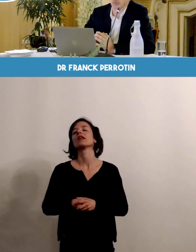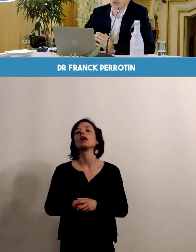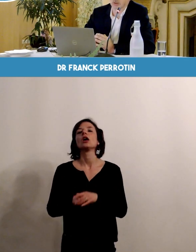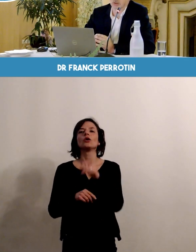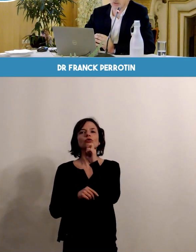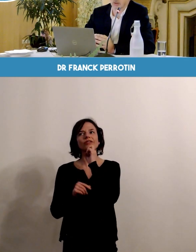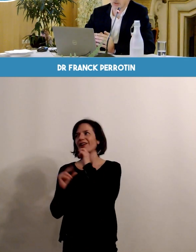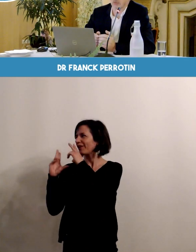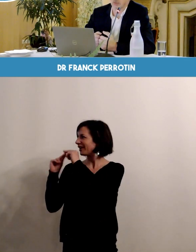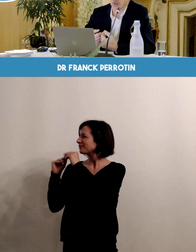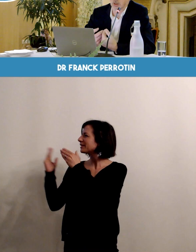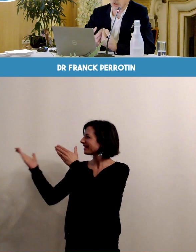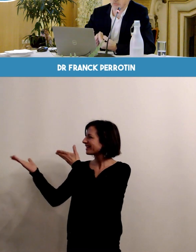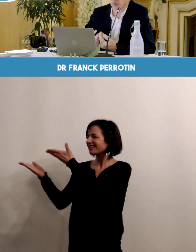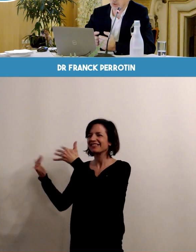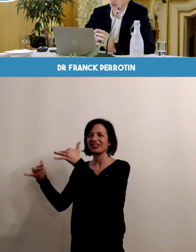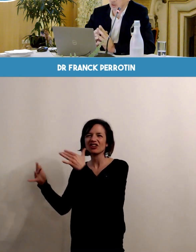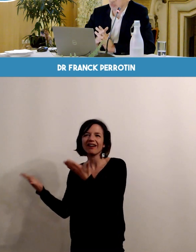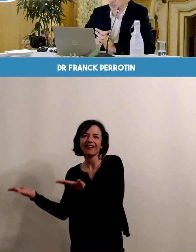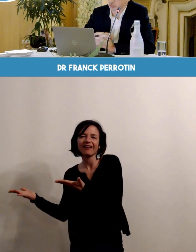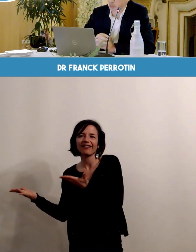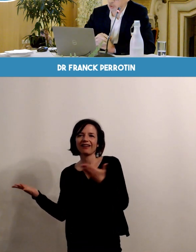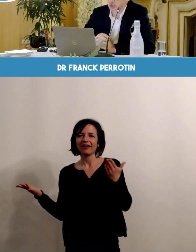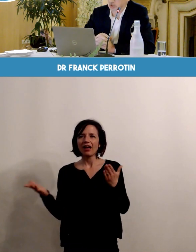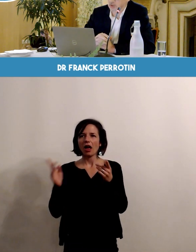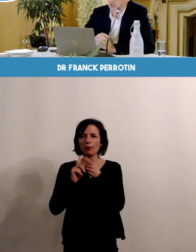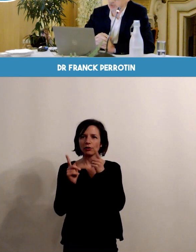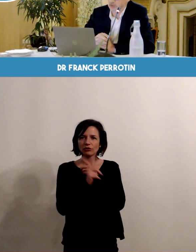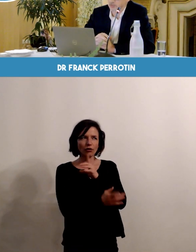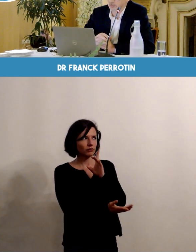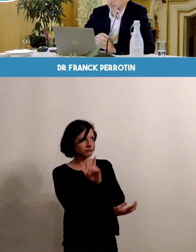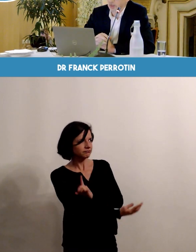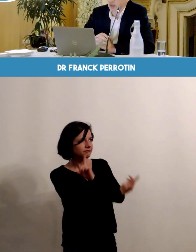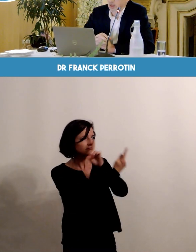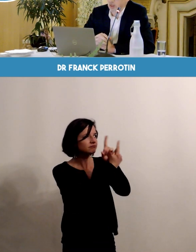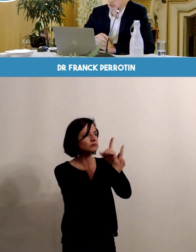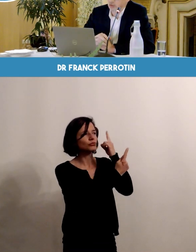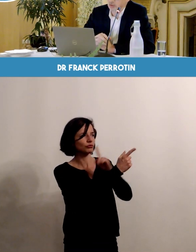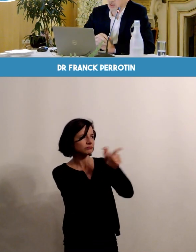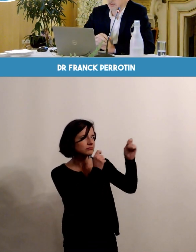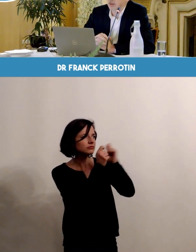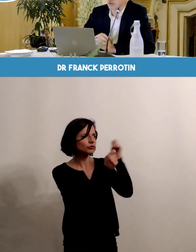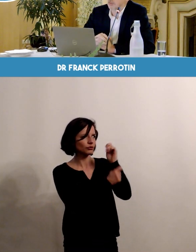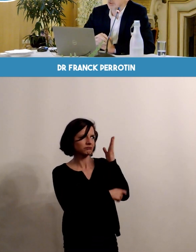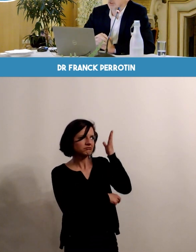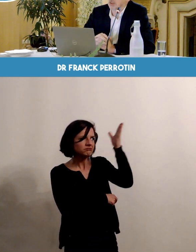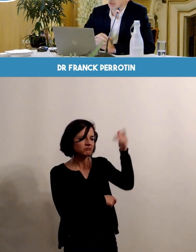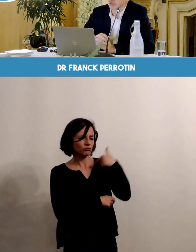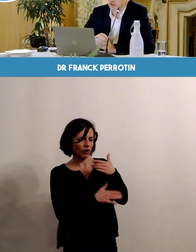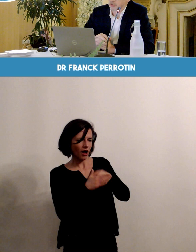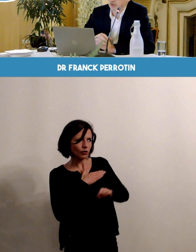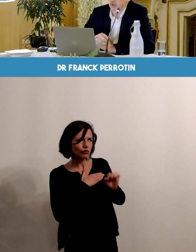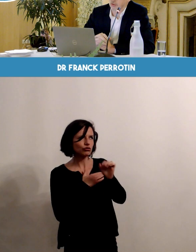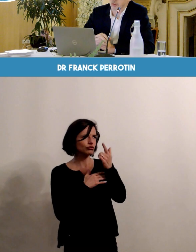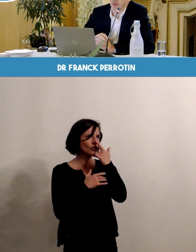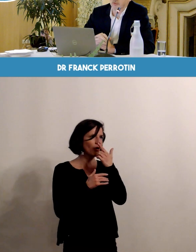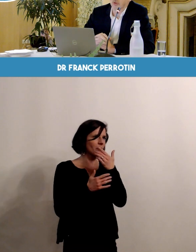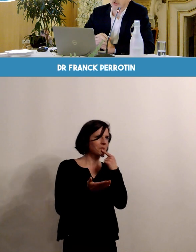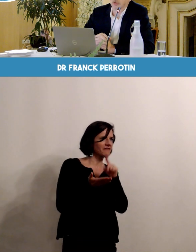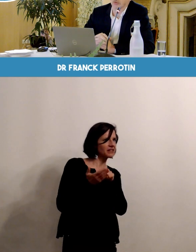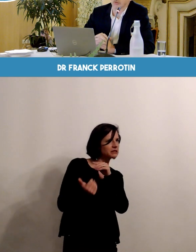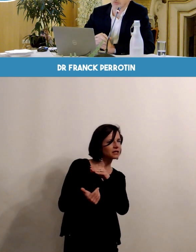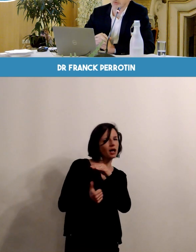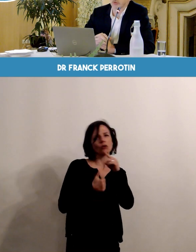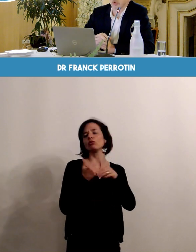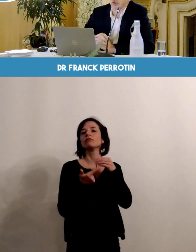parlé, il est important de choisir une maternité dans laquelle vous serez écouté pour votre projet de naissance. Alors, il y la taille aussi qui est un